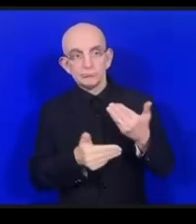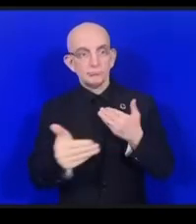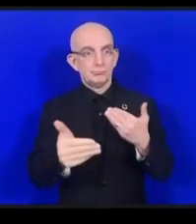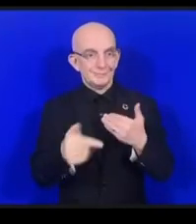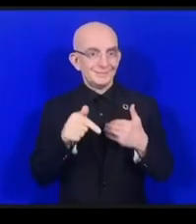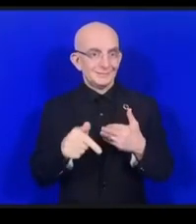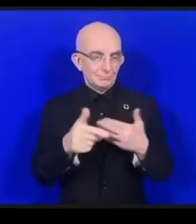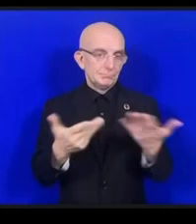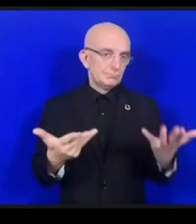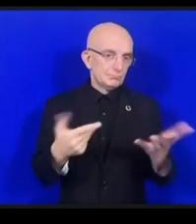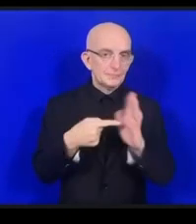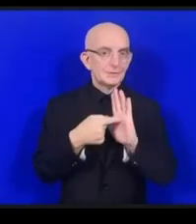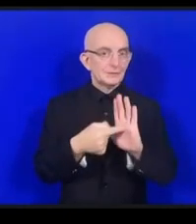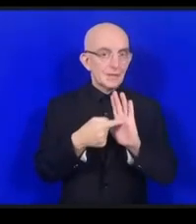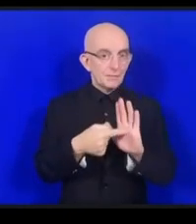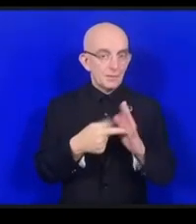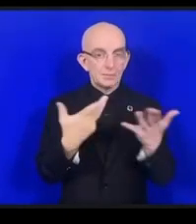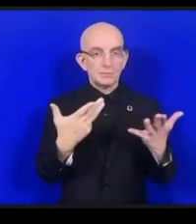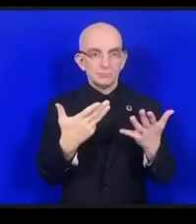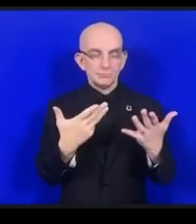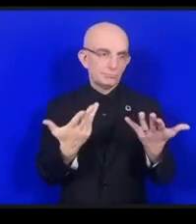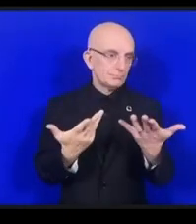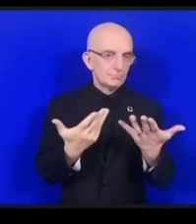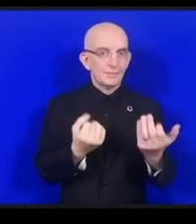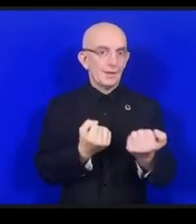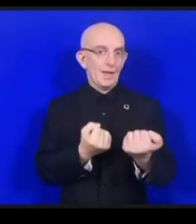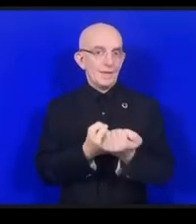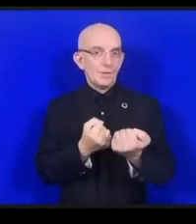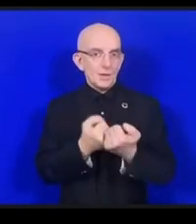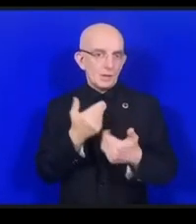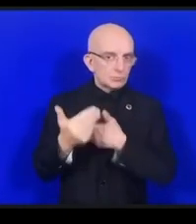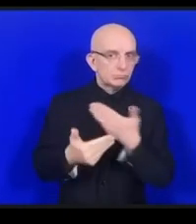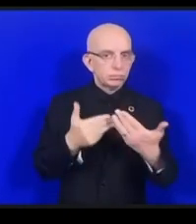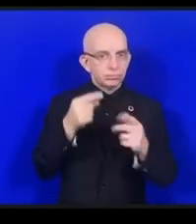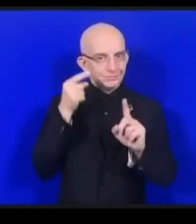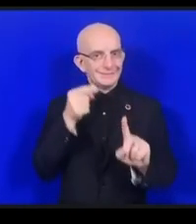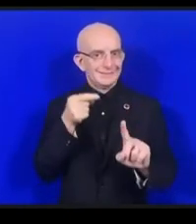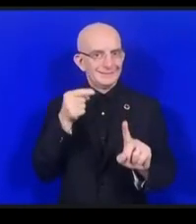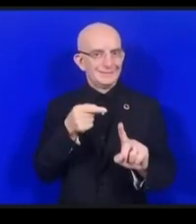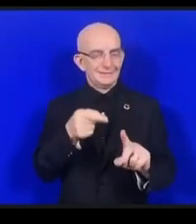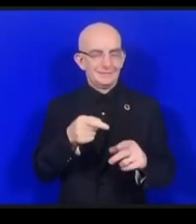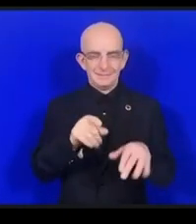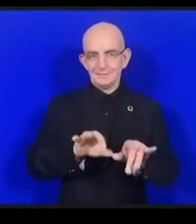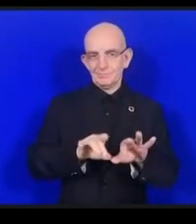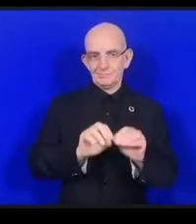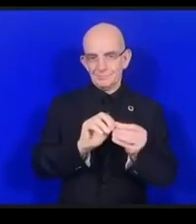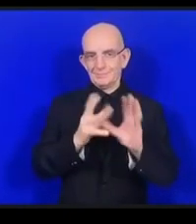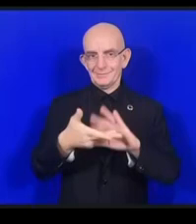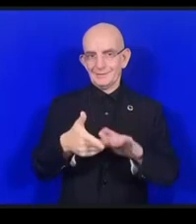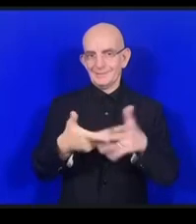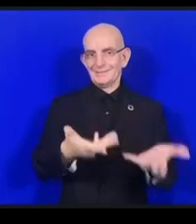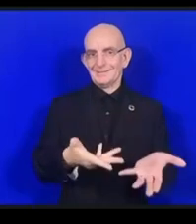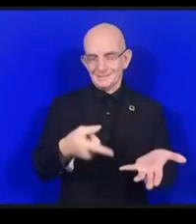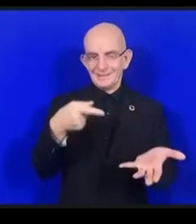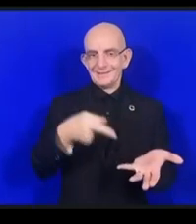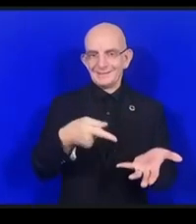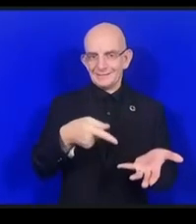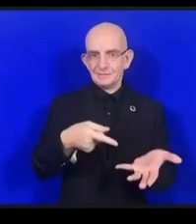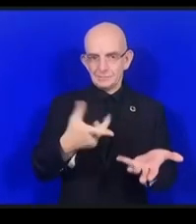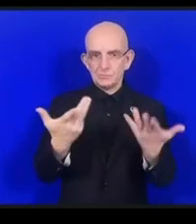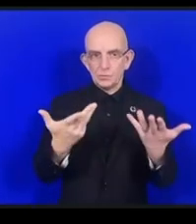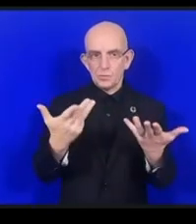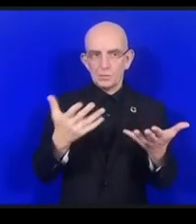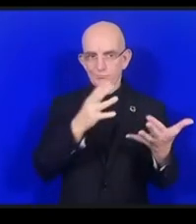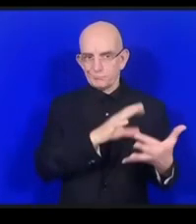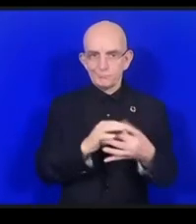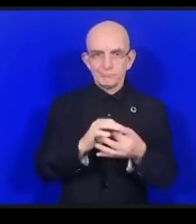作業をしているわけですインターネット中心のカーボンフットプリントこれも大事なテーマ